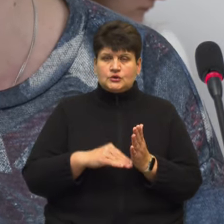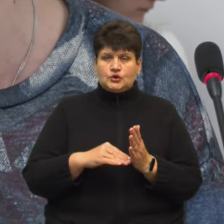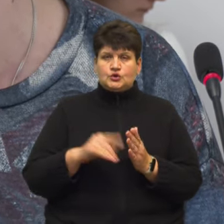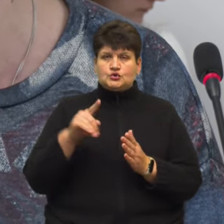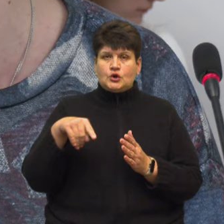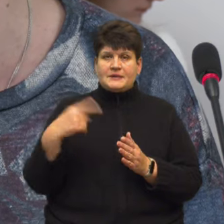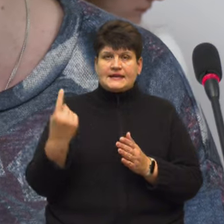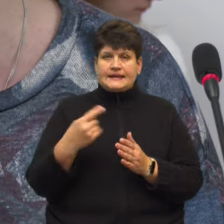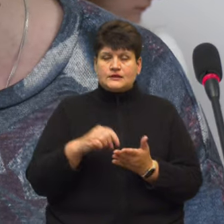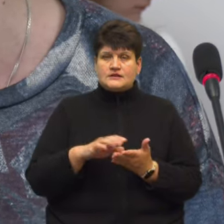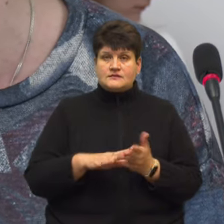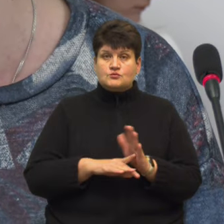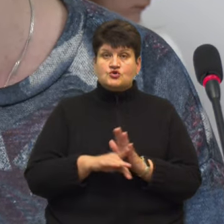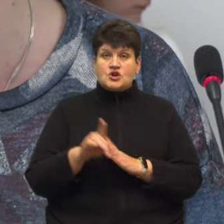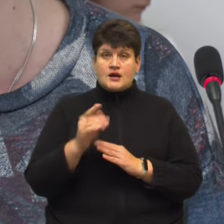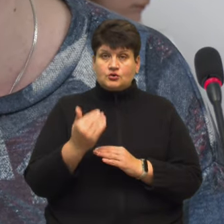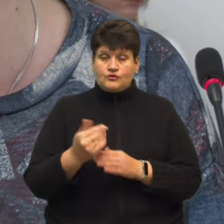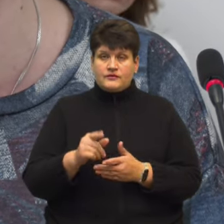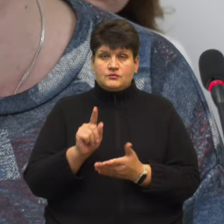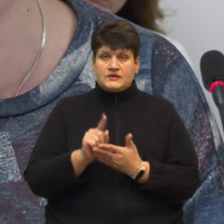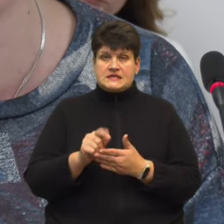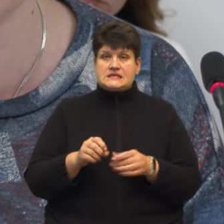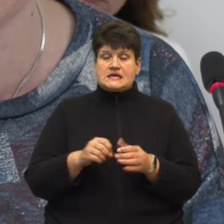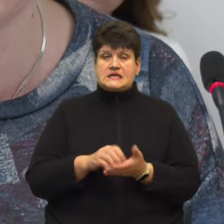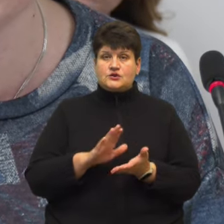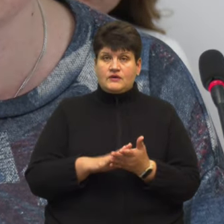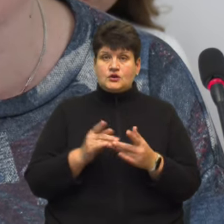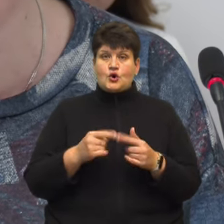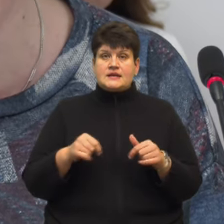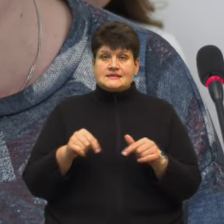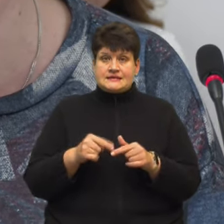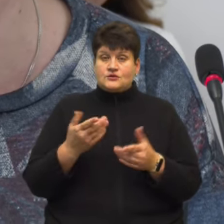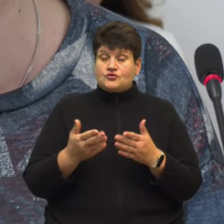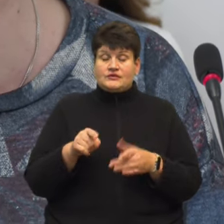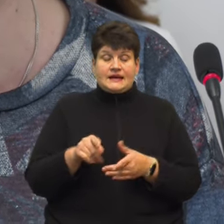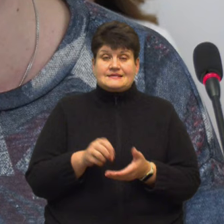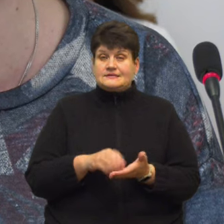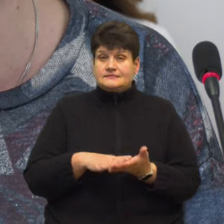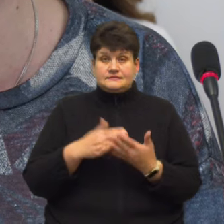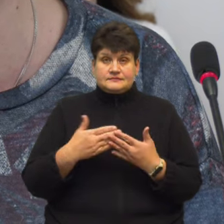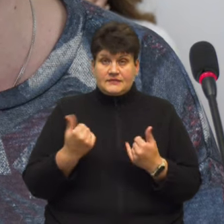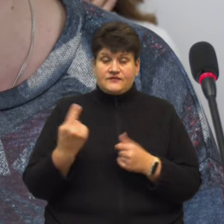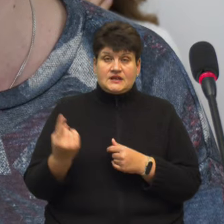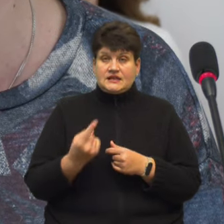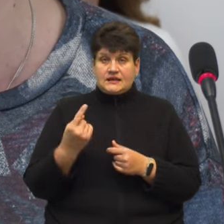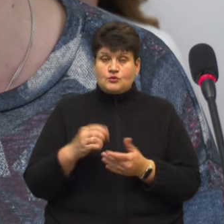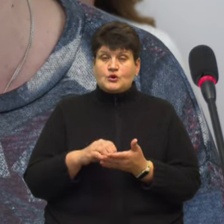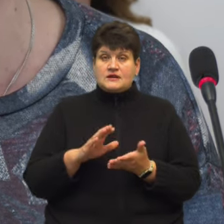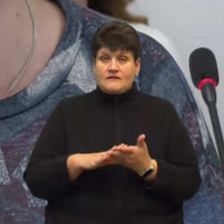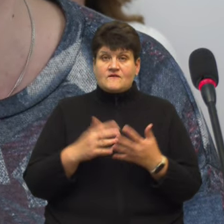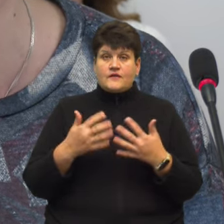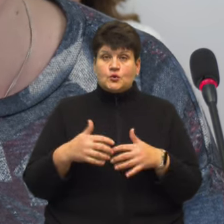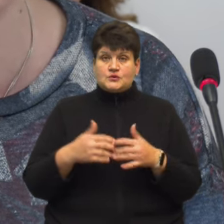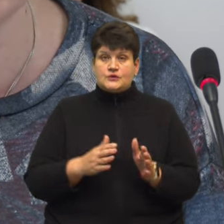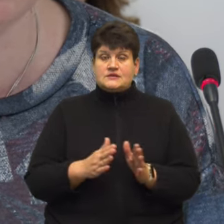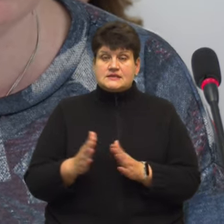реєстру. Тобто ви спочатку мусите зареєструвати організацію, якщо вона не зареєстрована, в єдиному реєстрі, в автоматизованій